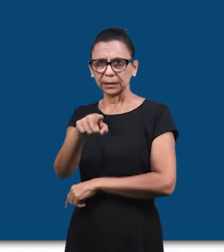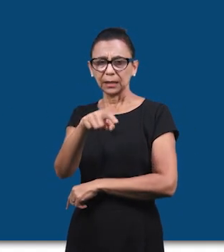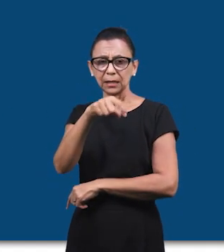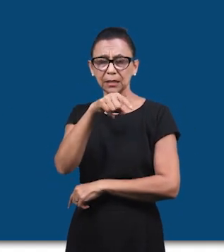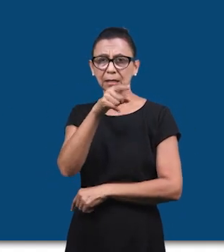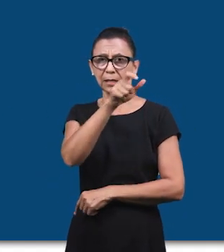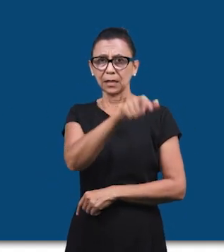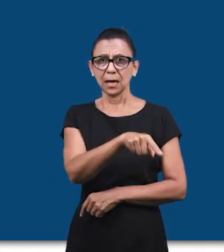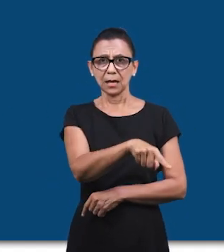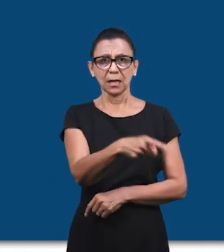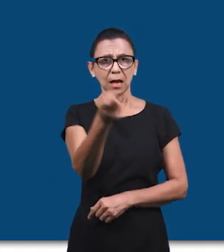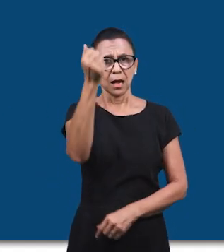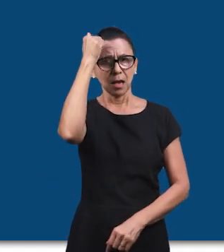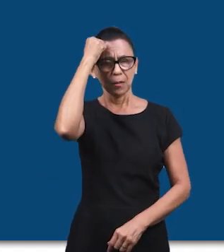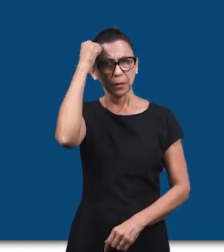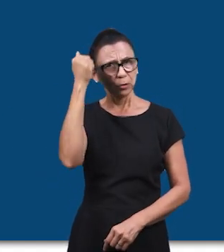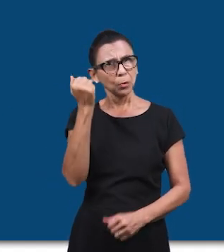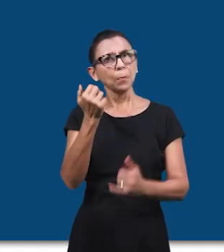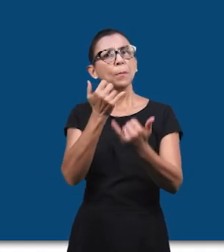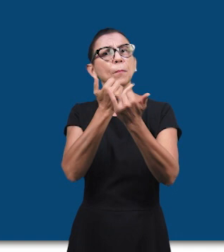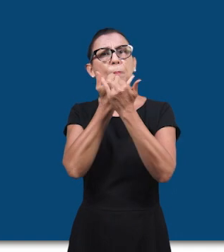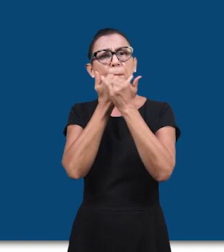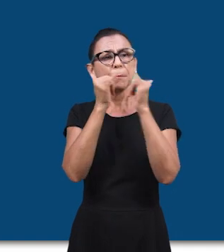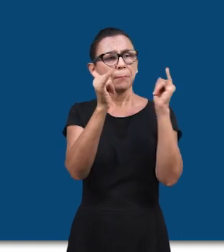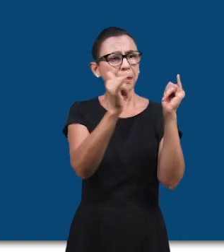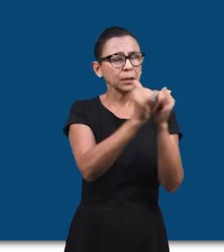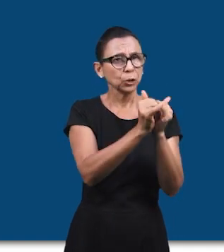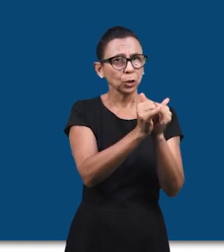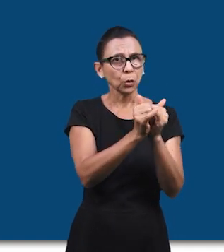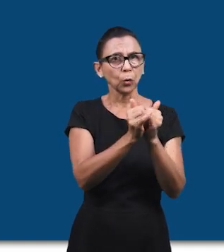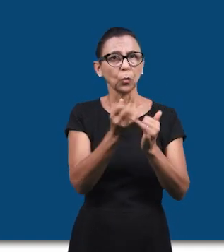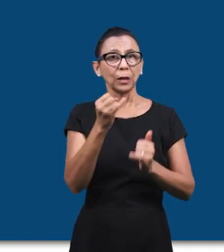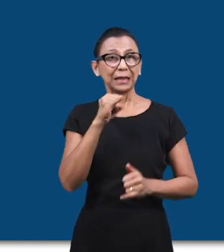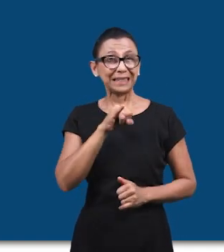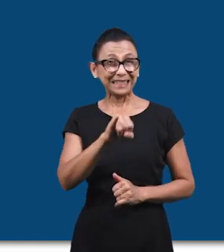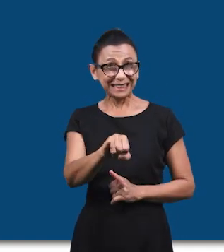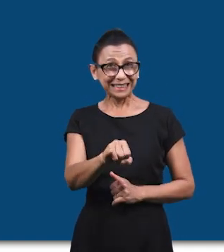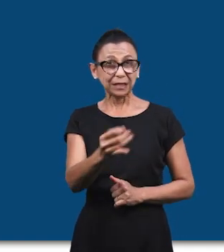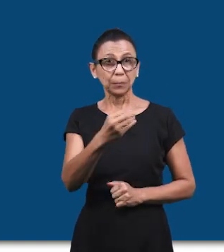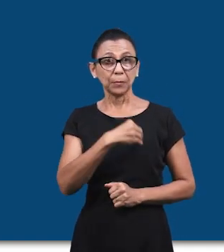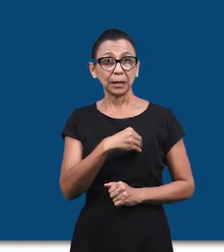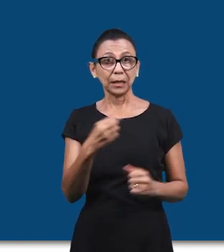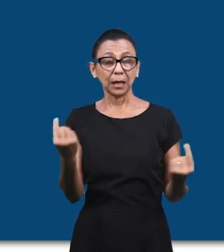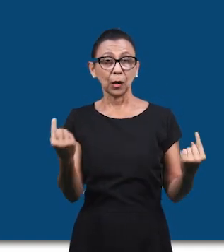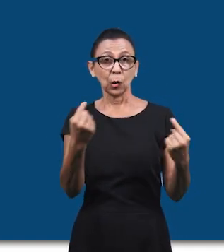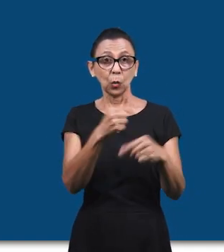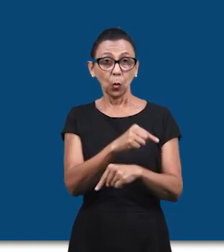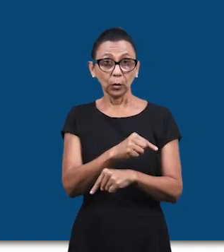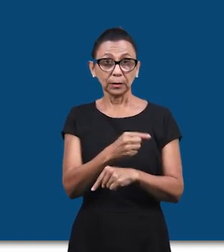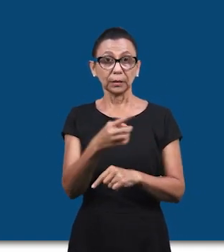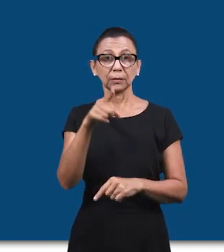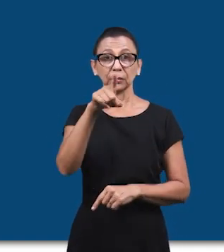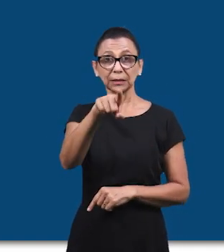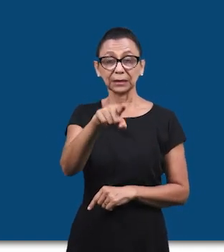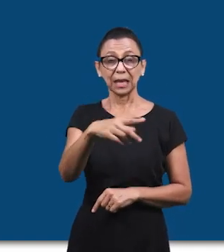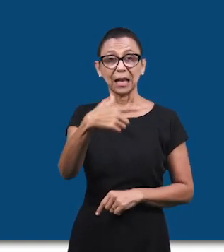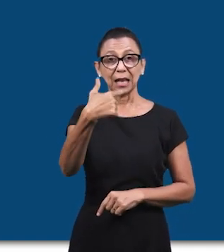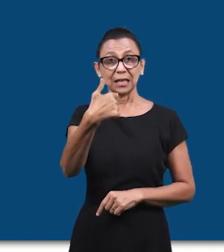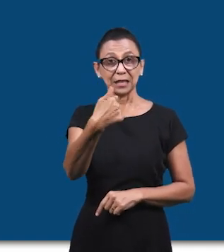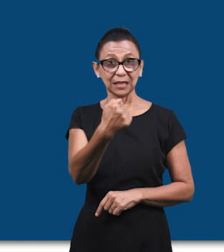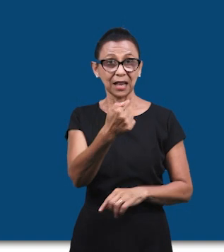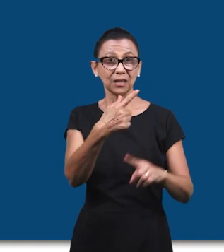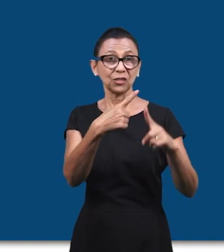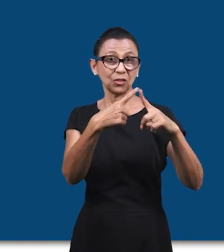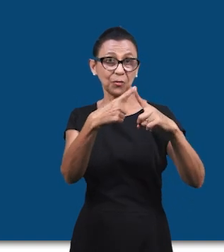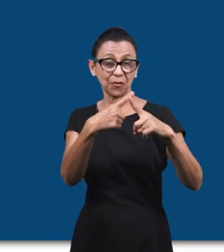ему. 4 стих. И если семь раз в день согрешит против тебя, и семь раз обратится и скажет,